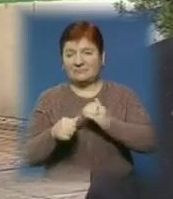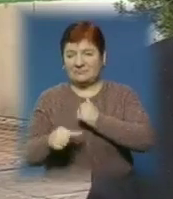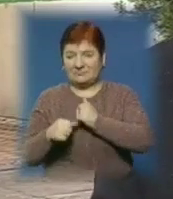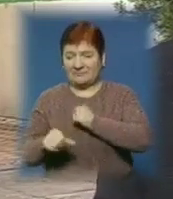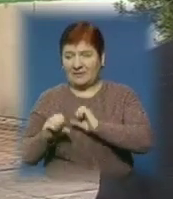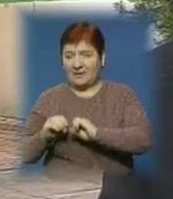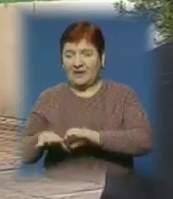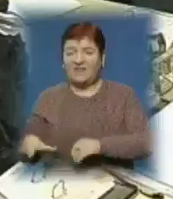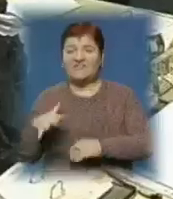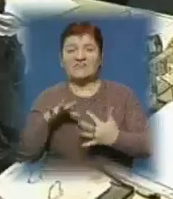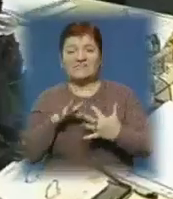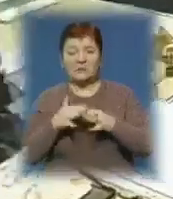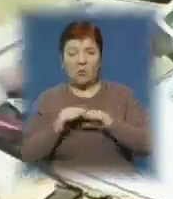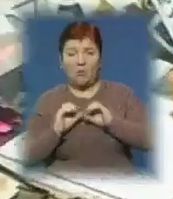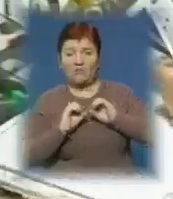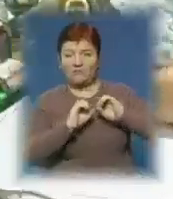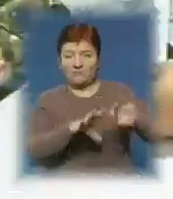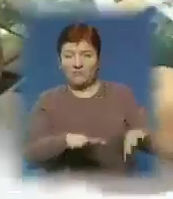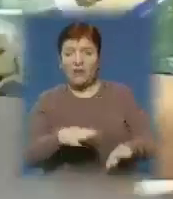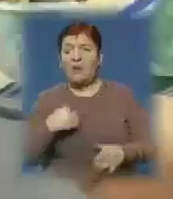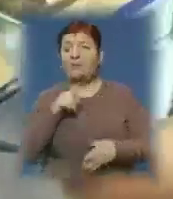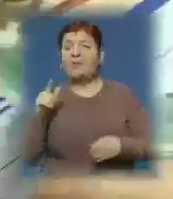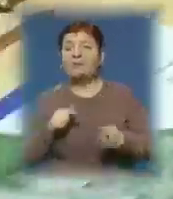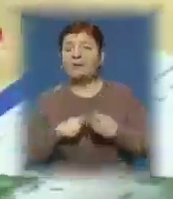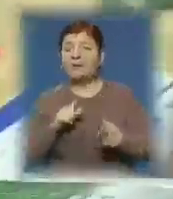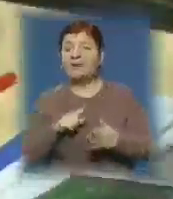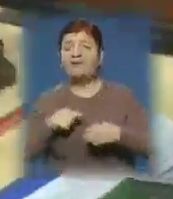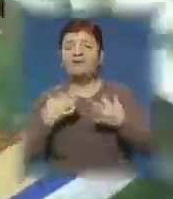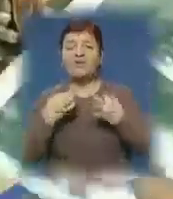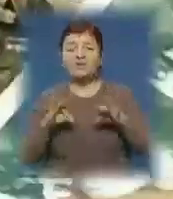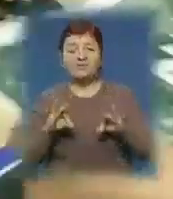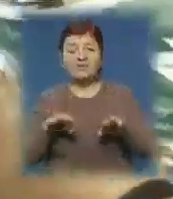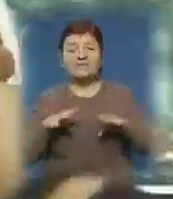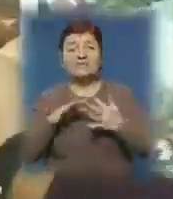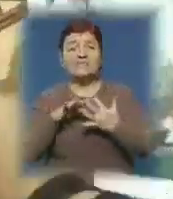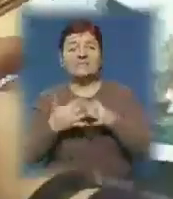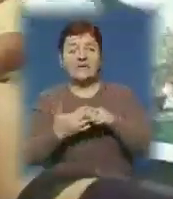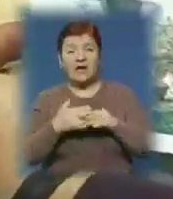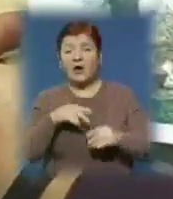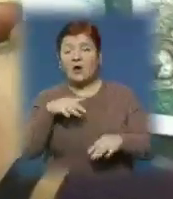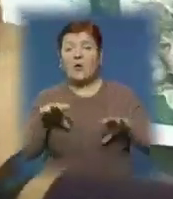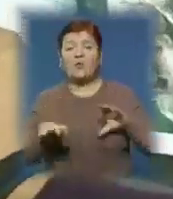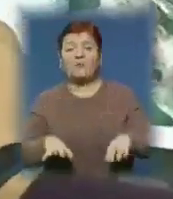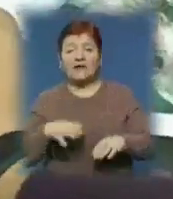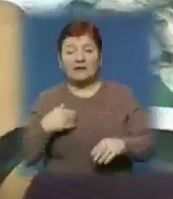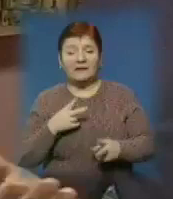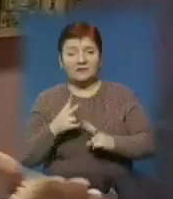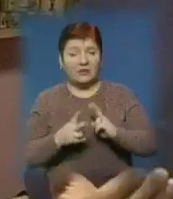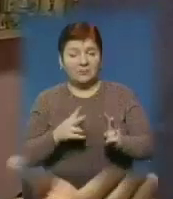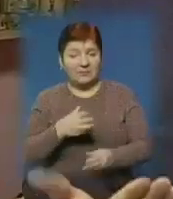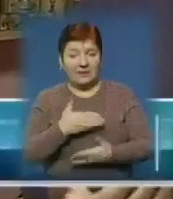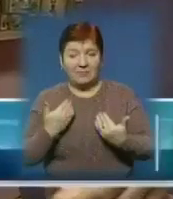понесло в село. На рівні села питання досі не вирішували цільський. Голова каже, скарги від селян до нього не надходили.